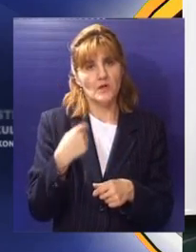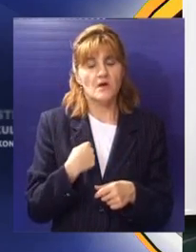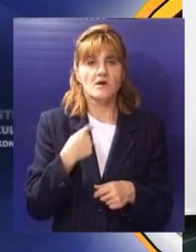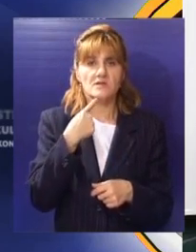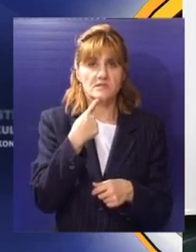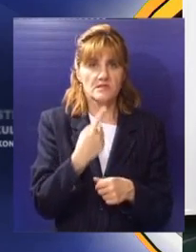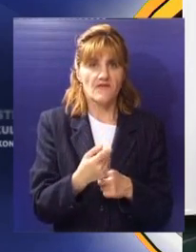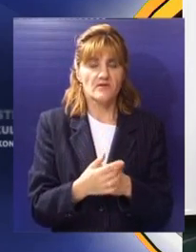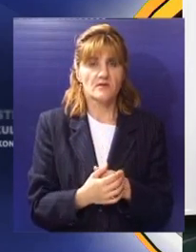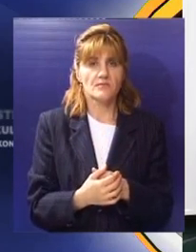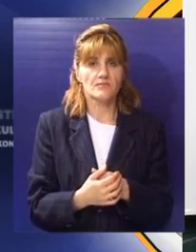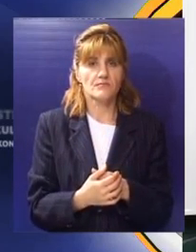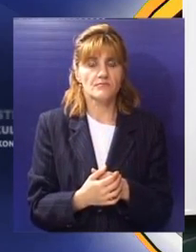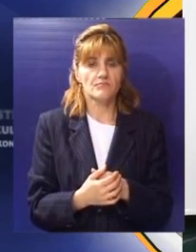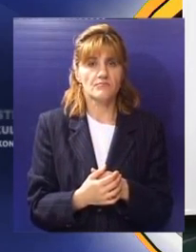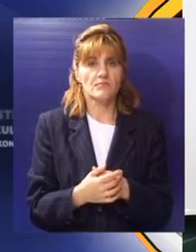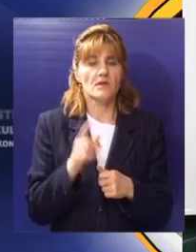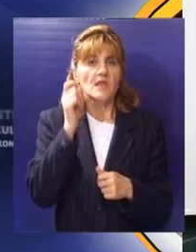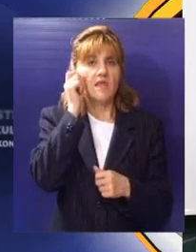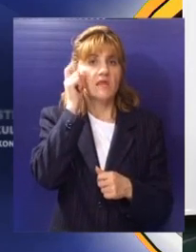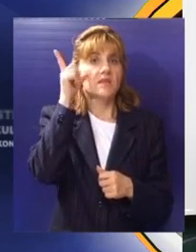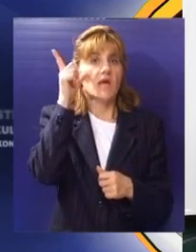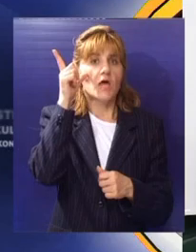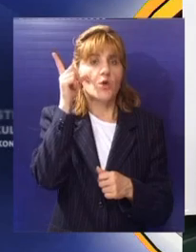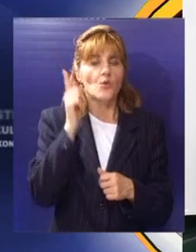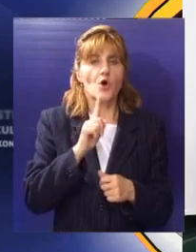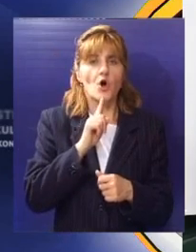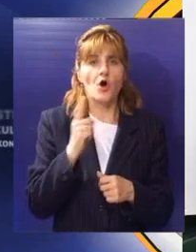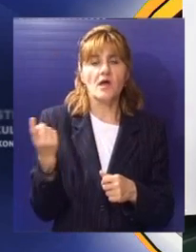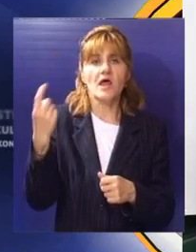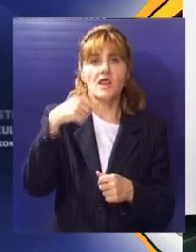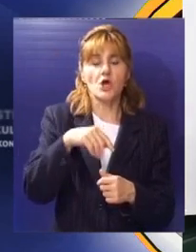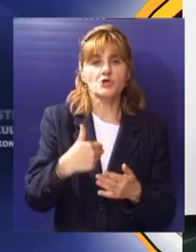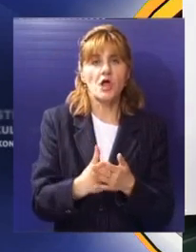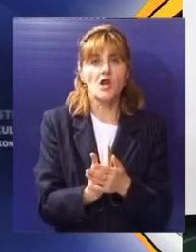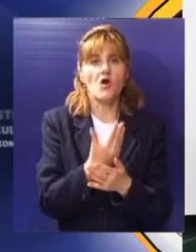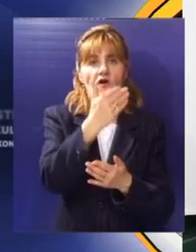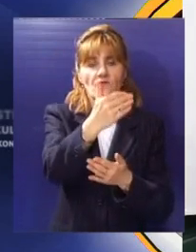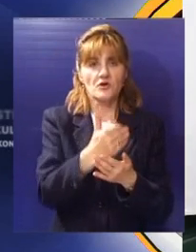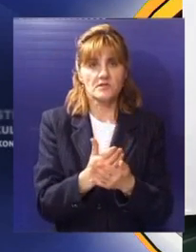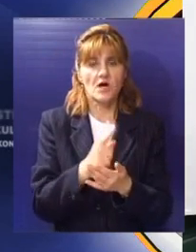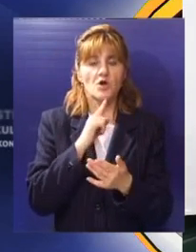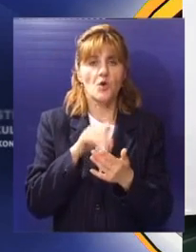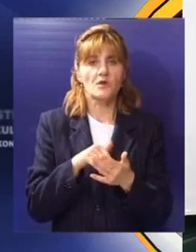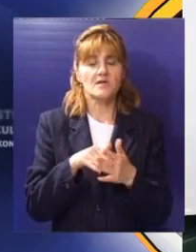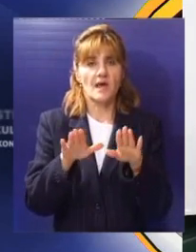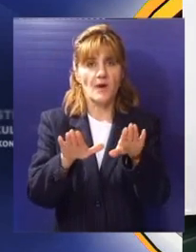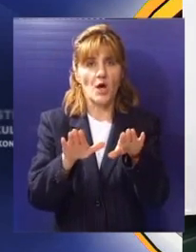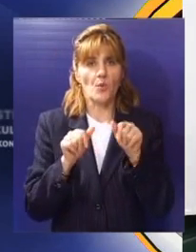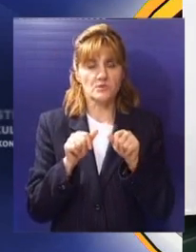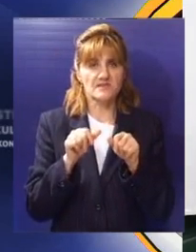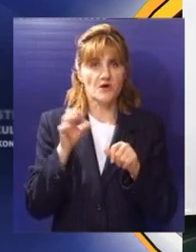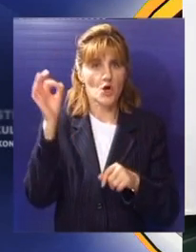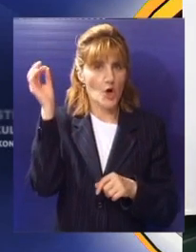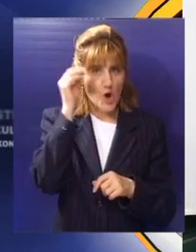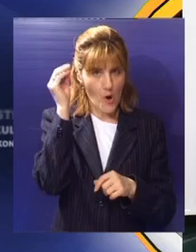stavit ćemo na ideju koja je došla iz novog zakona koji treba da se usvoji a radi se